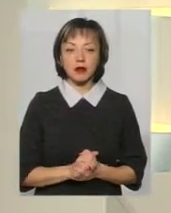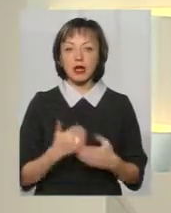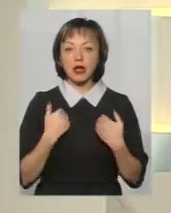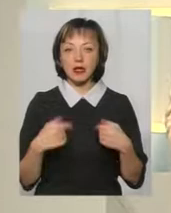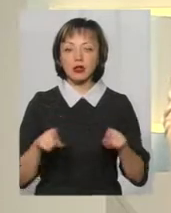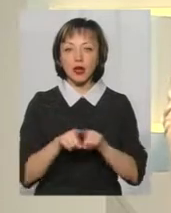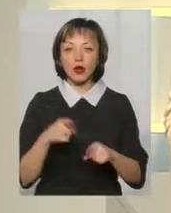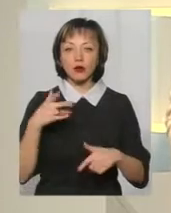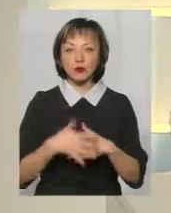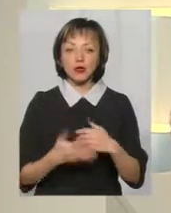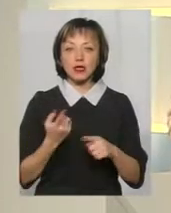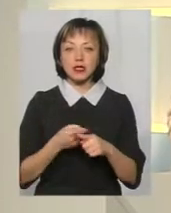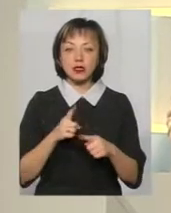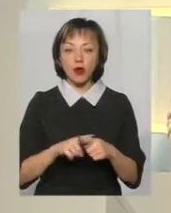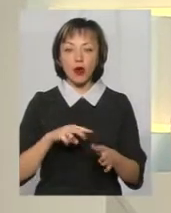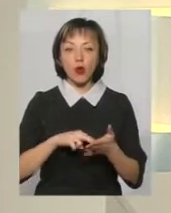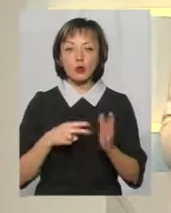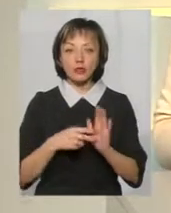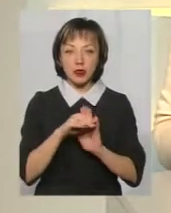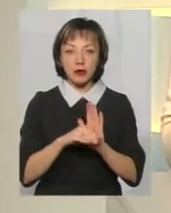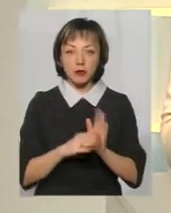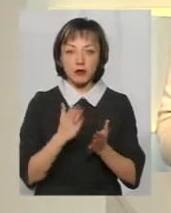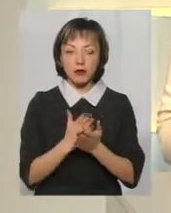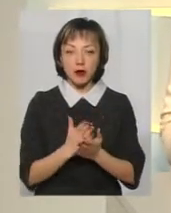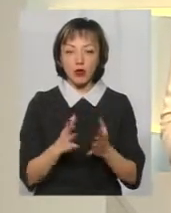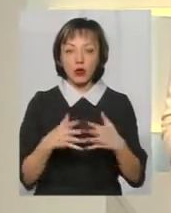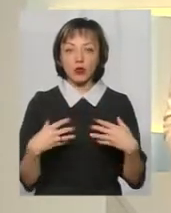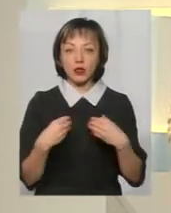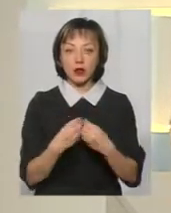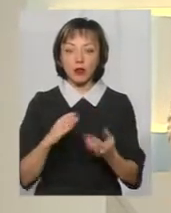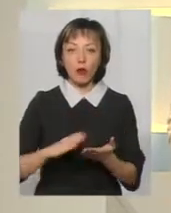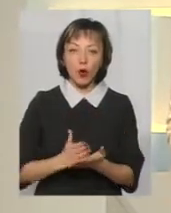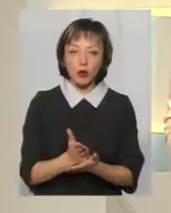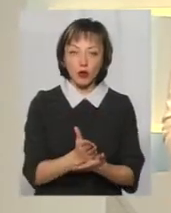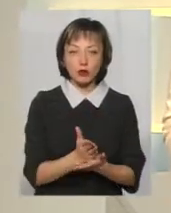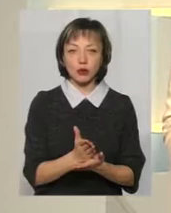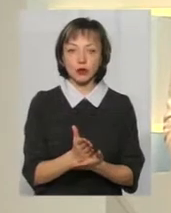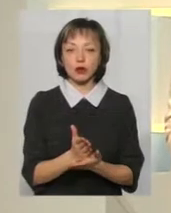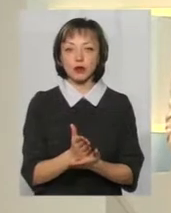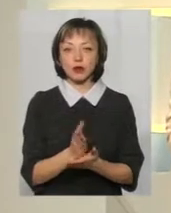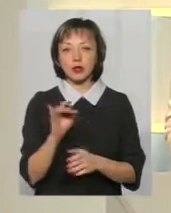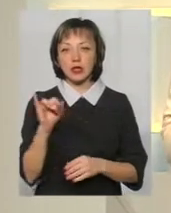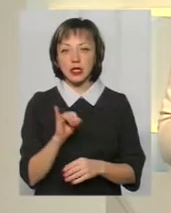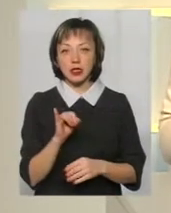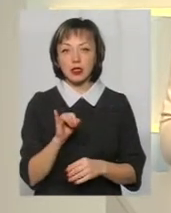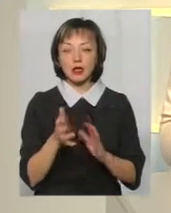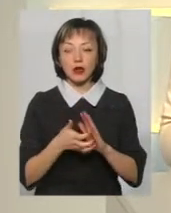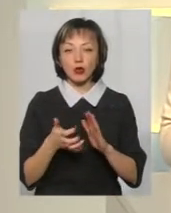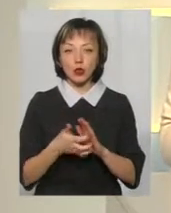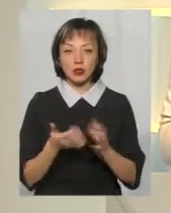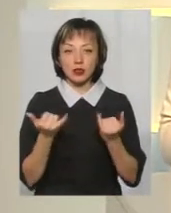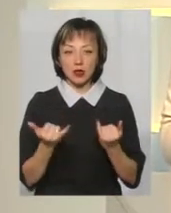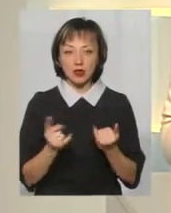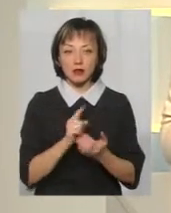що ця концепція має все ж таки родинну, прородинну таку політику, і ті недоліки, які ми